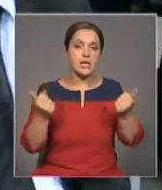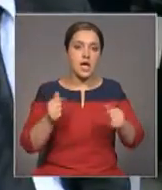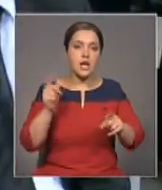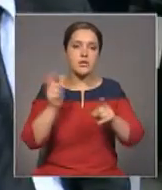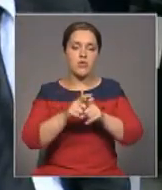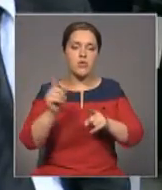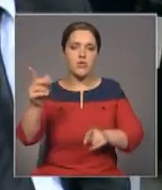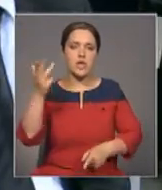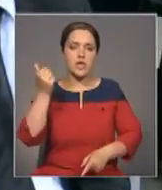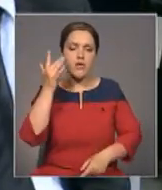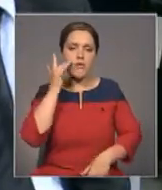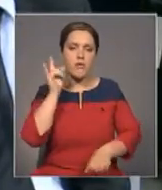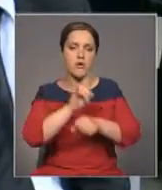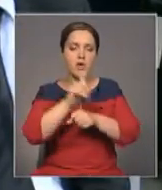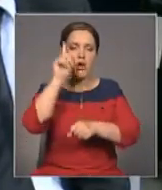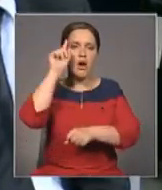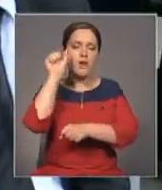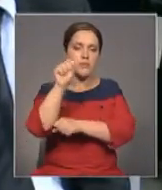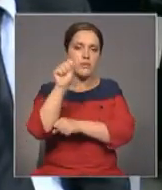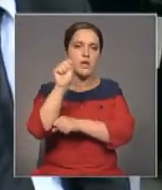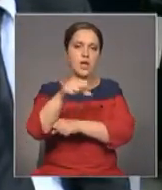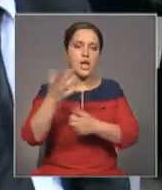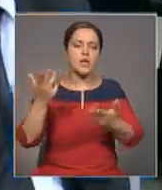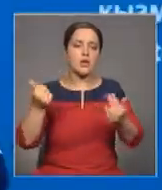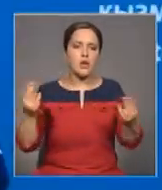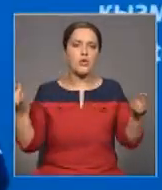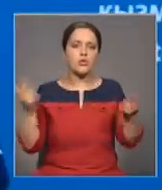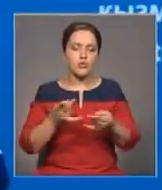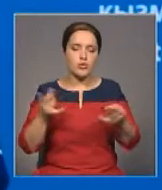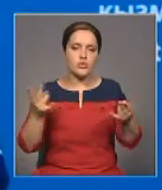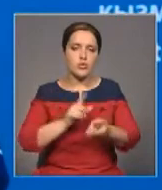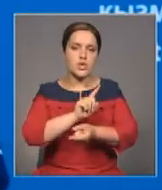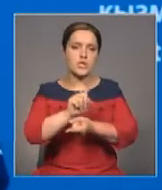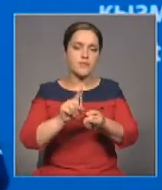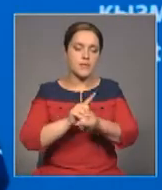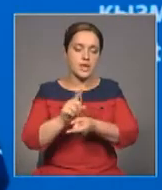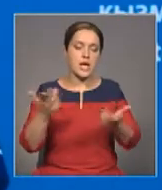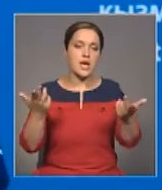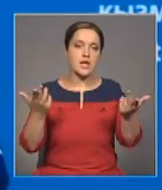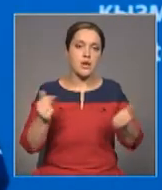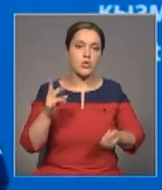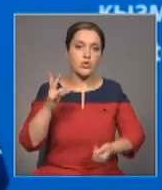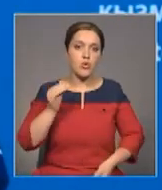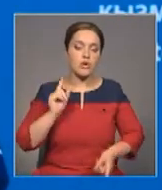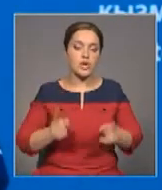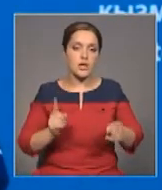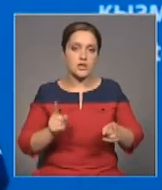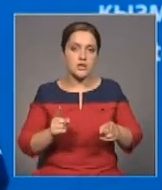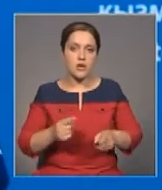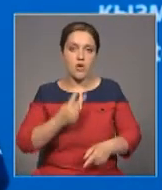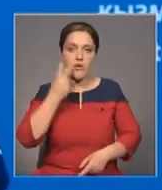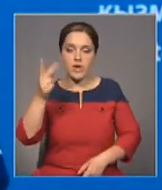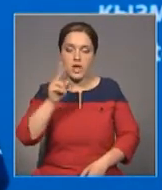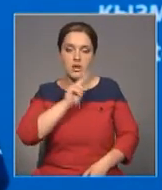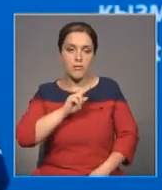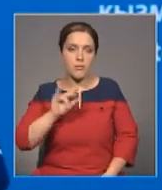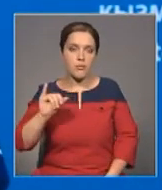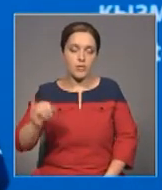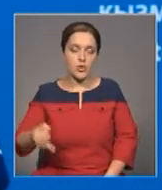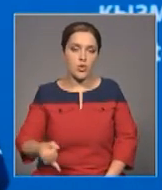они будут говорить, кивать, что надо реформировать, надо проводить реформы, а на деле будет саботаж.